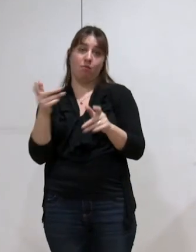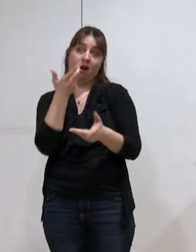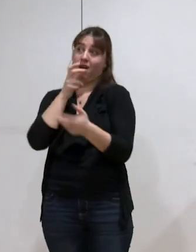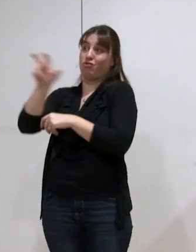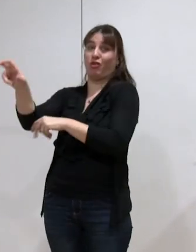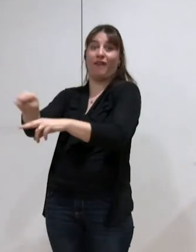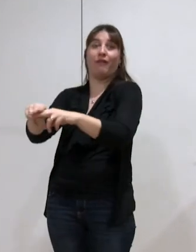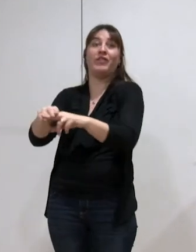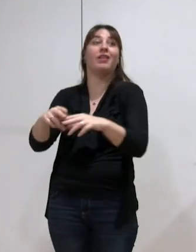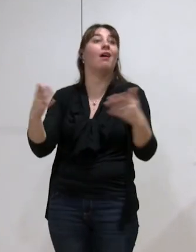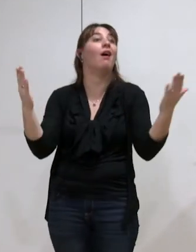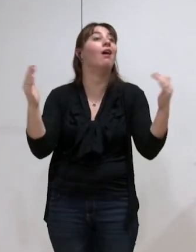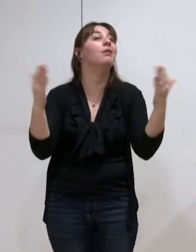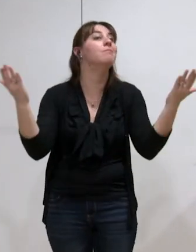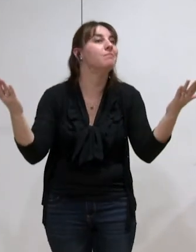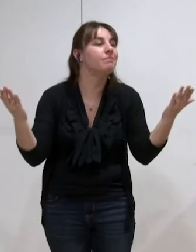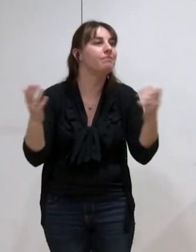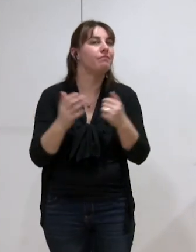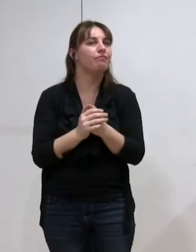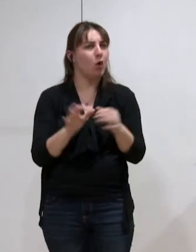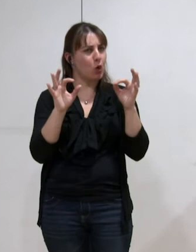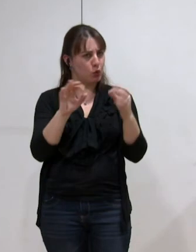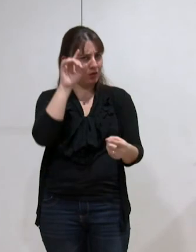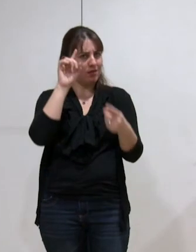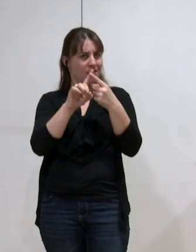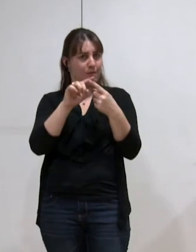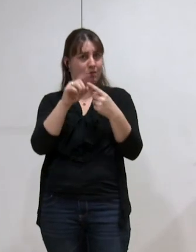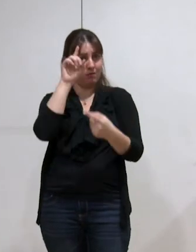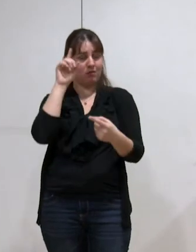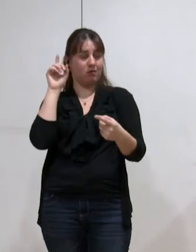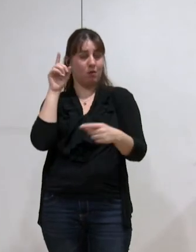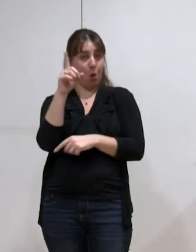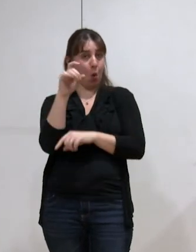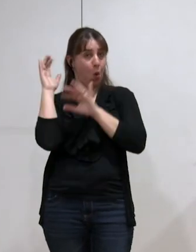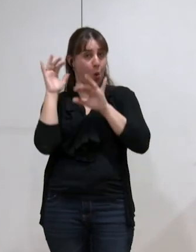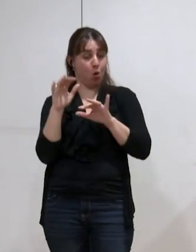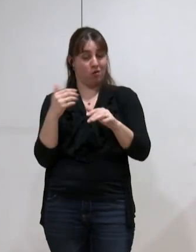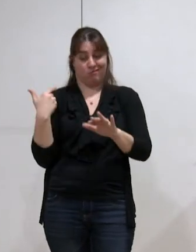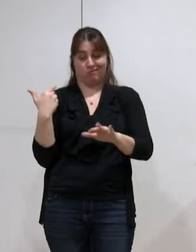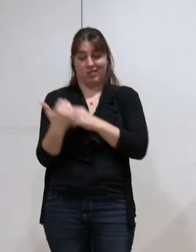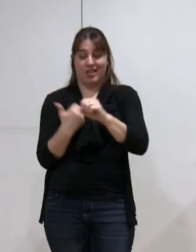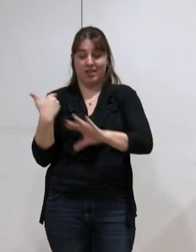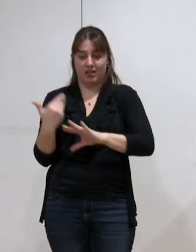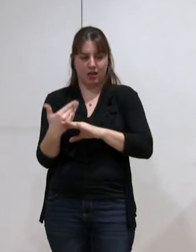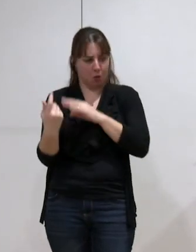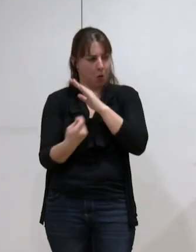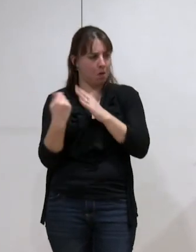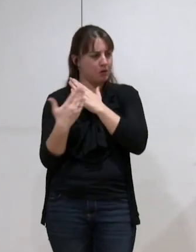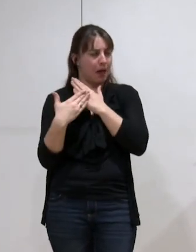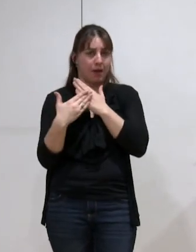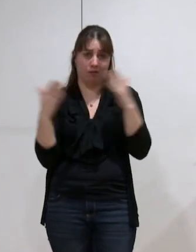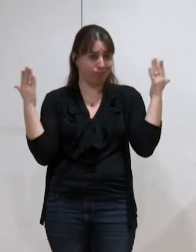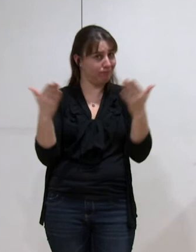donc c'est la même question qui s'est posée d'ailleurs pour l'eau récemment cette année et je crois que c le point